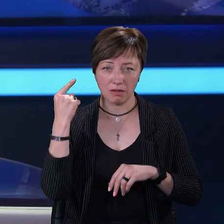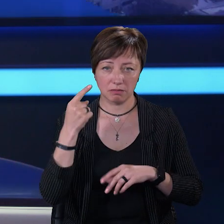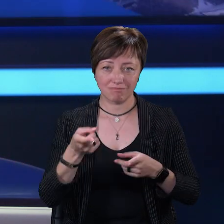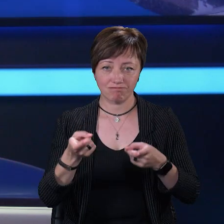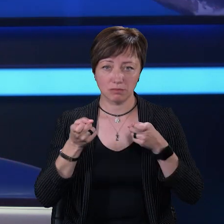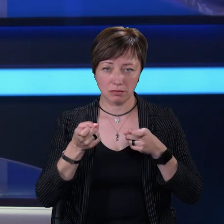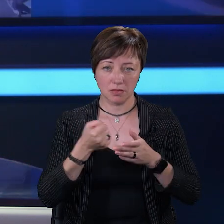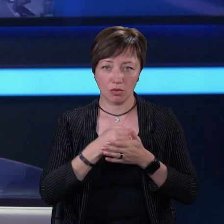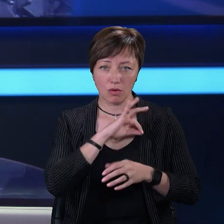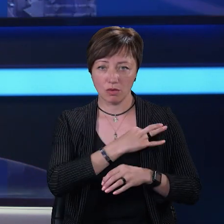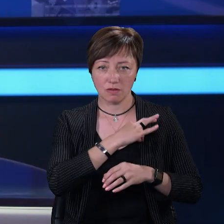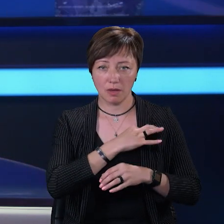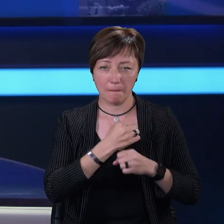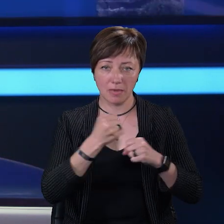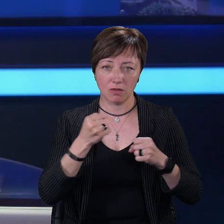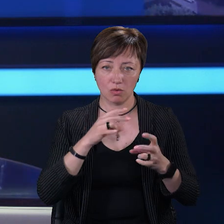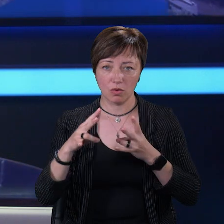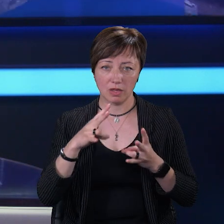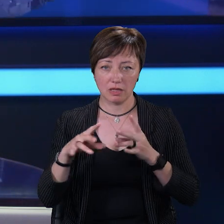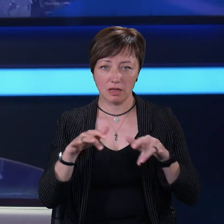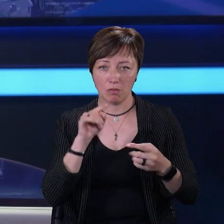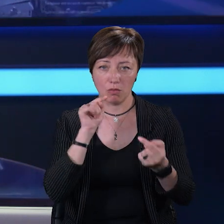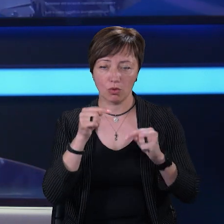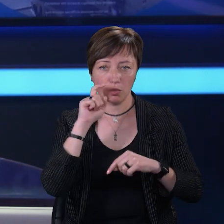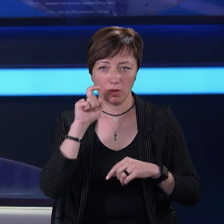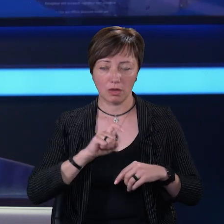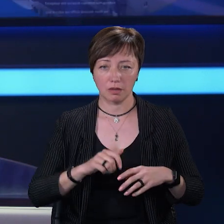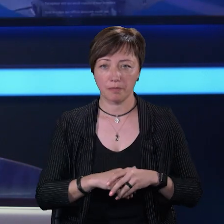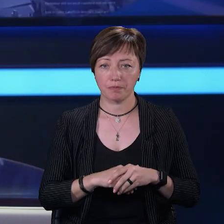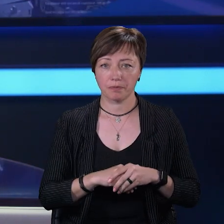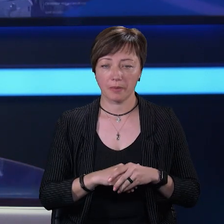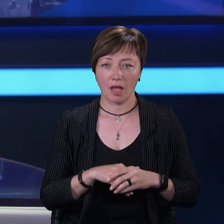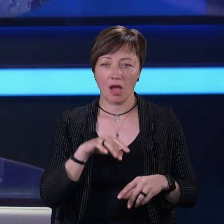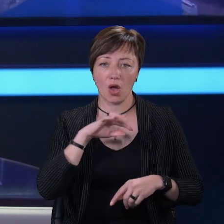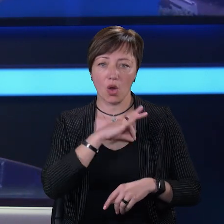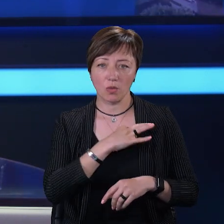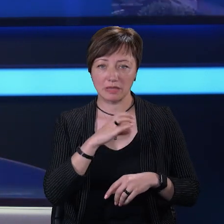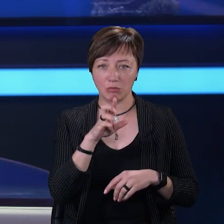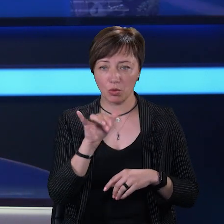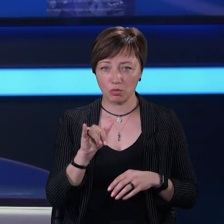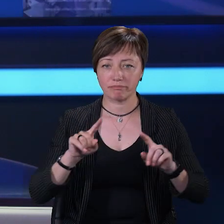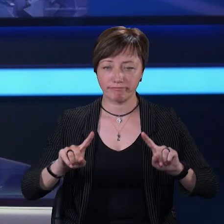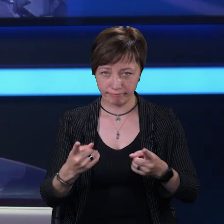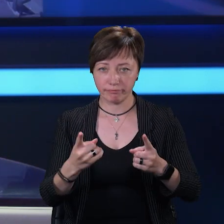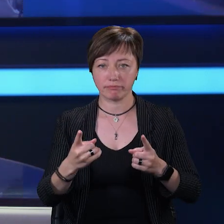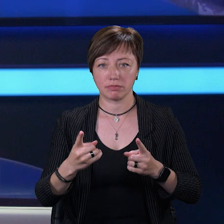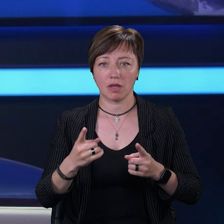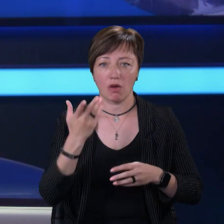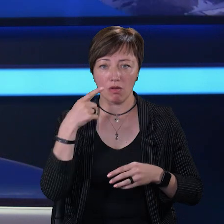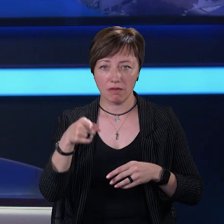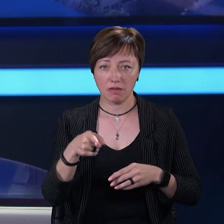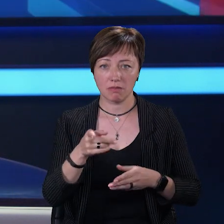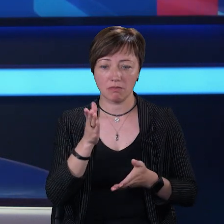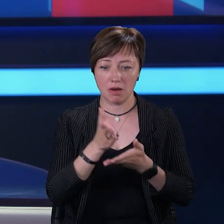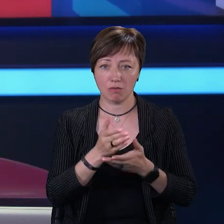залучив до розвідувально-підривної діяльності проти України. Контррозвідники СБУ затримали чоловіка, коли він